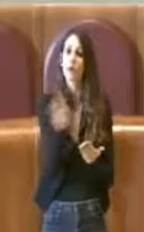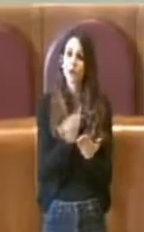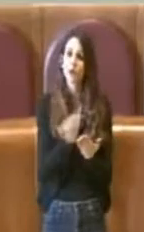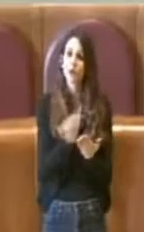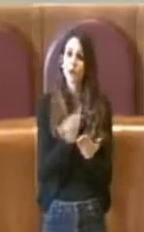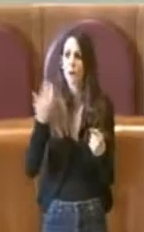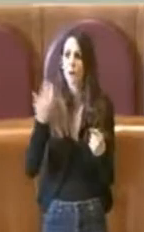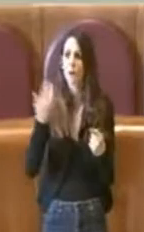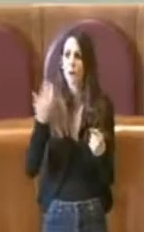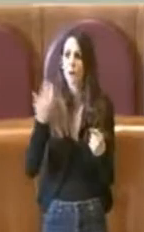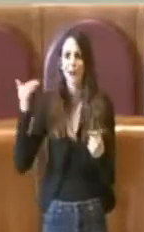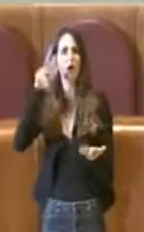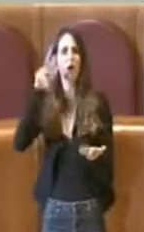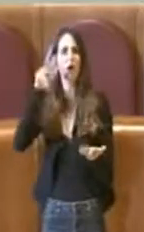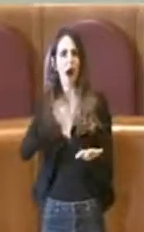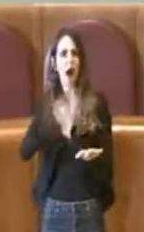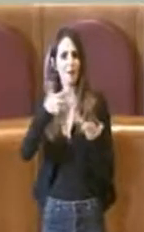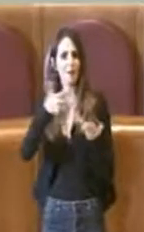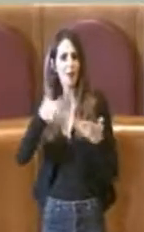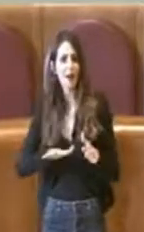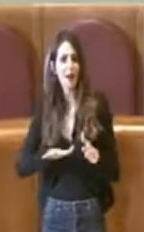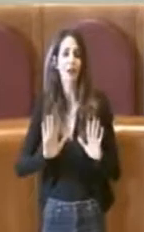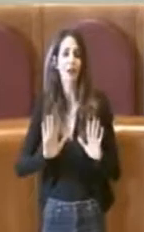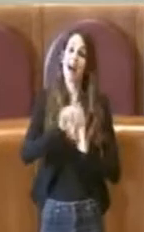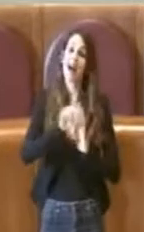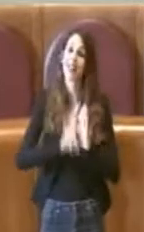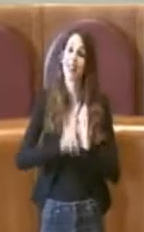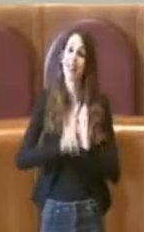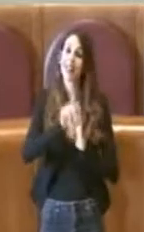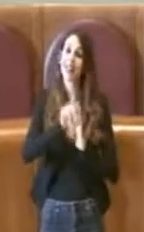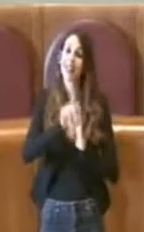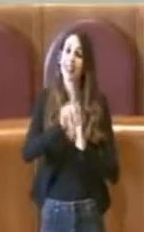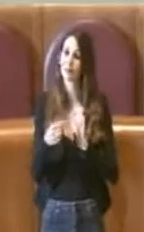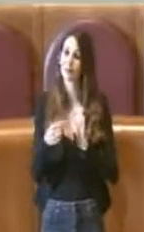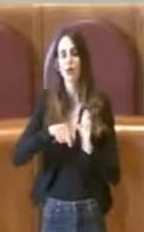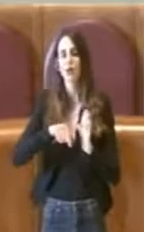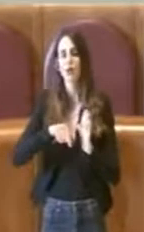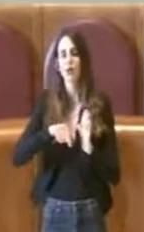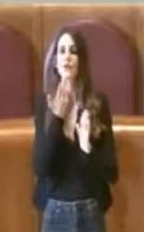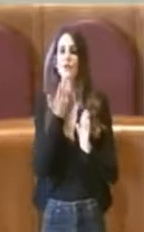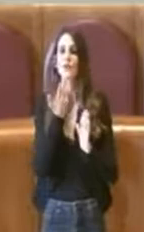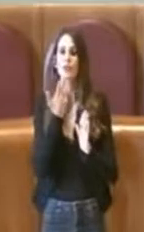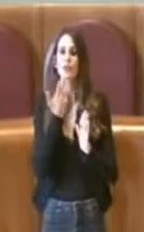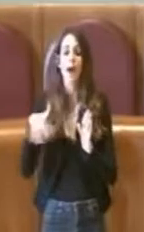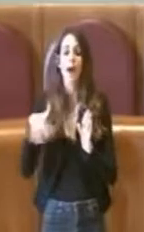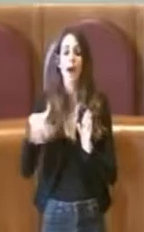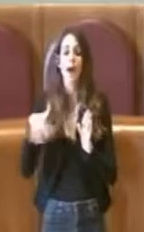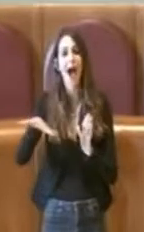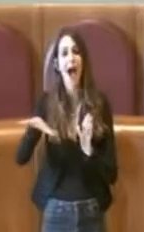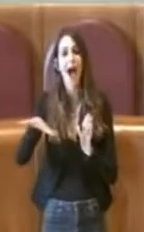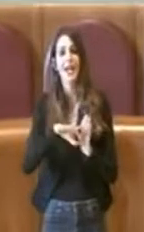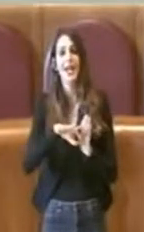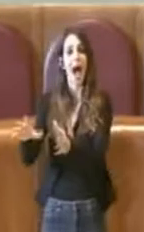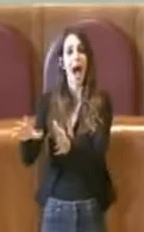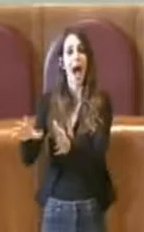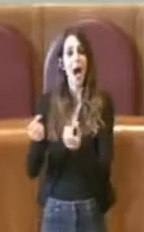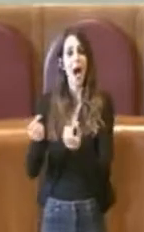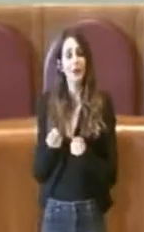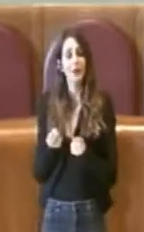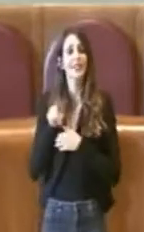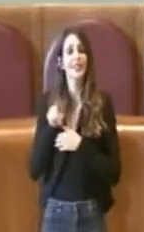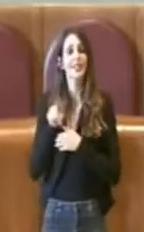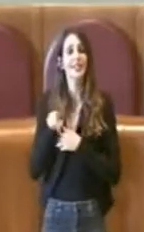precedentemente, ma con questa delibera andiamo semplicemente ad acquisire delle aree sulle quali verranno